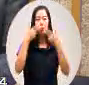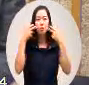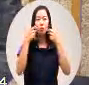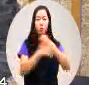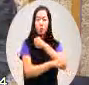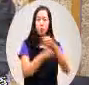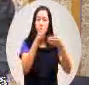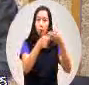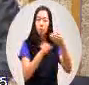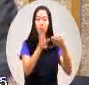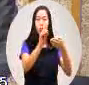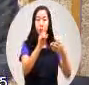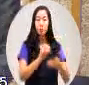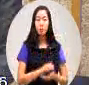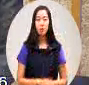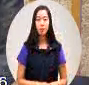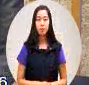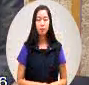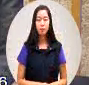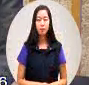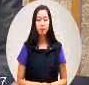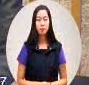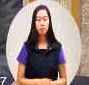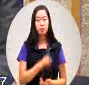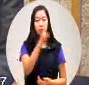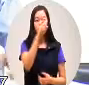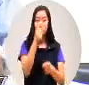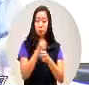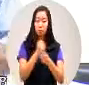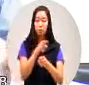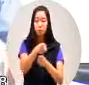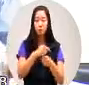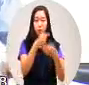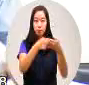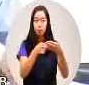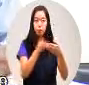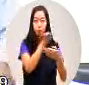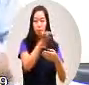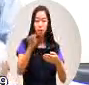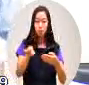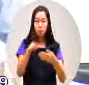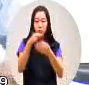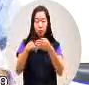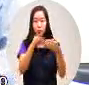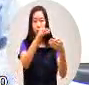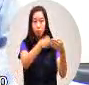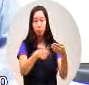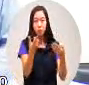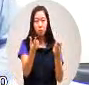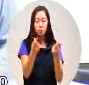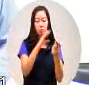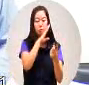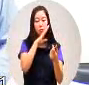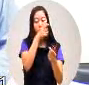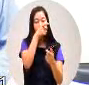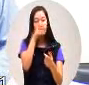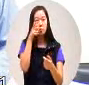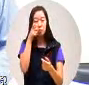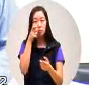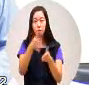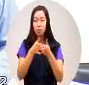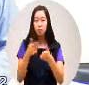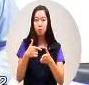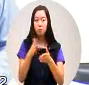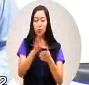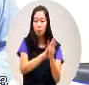你不要只看水保法啊你执行的法令这两个法令要同时去参与去考量的啊这是